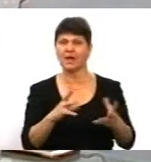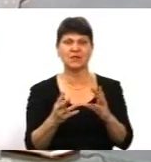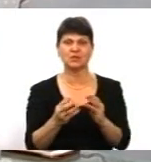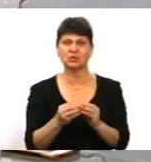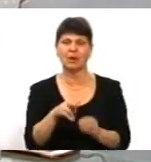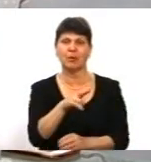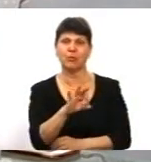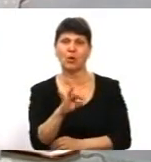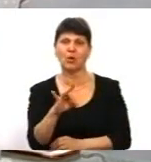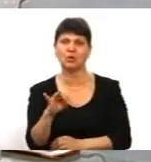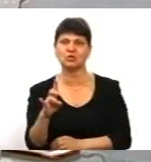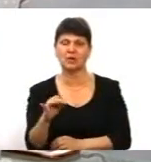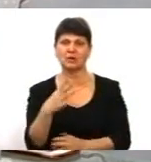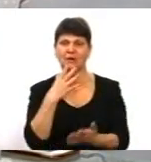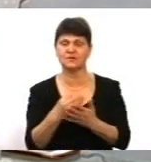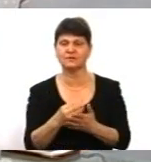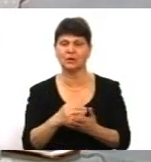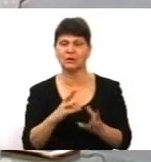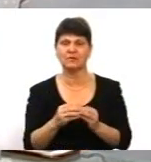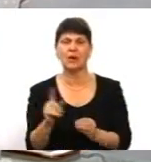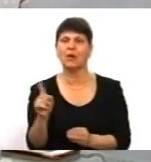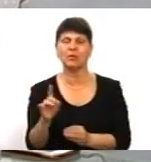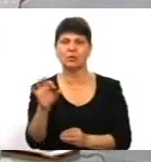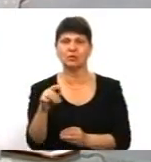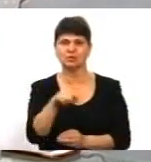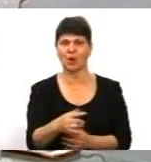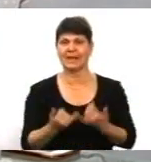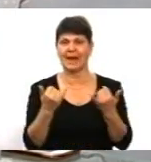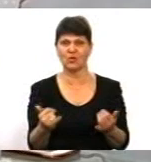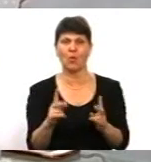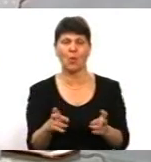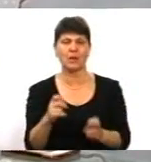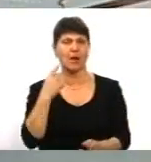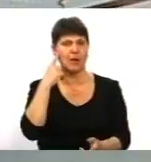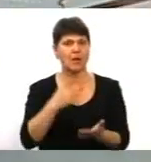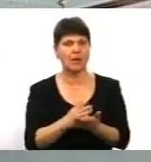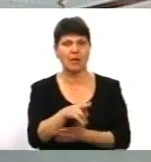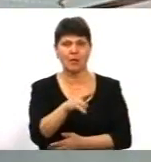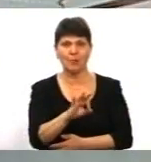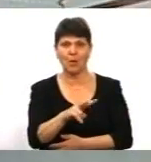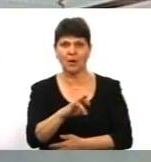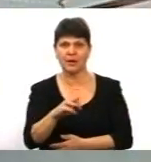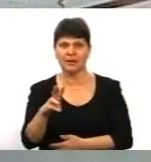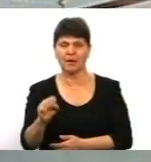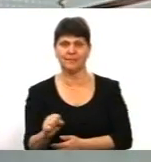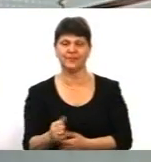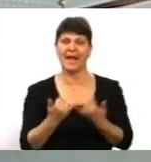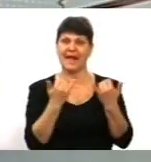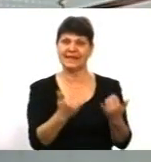першому турі? Про що це свідчить для нього як політика? Для нього як політика,